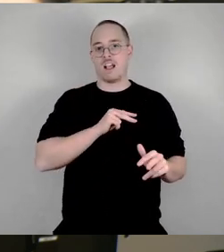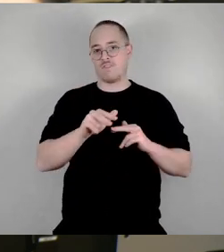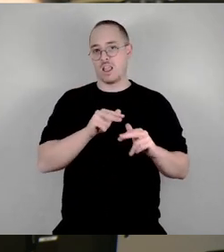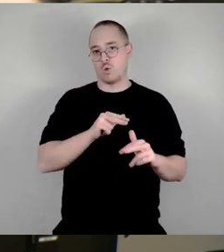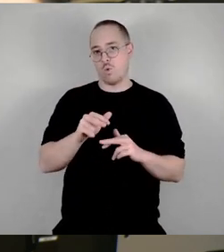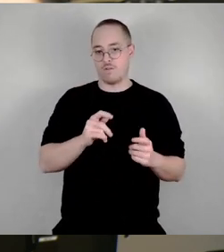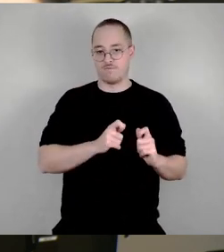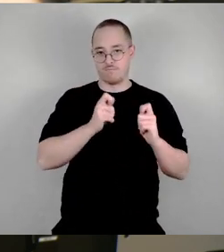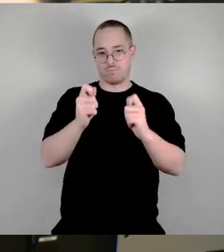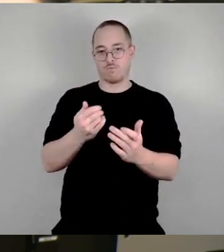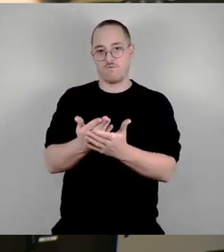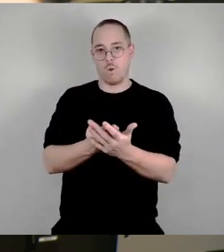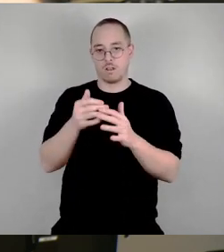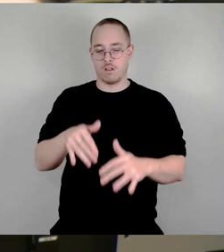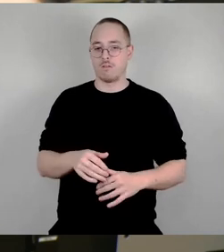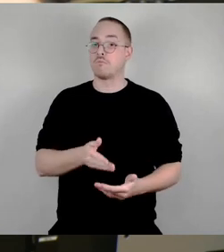muss man sagen.